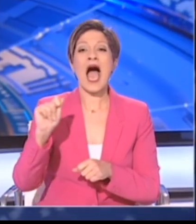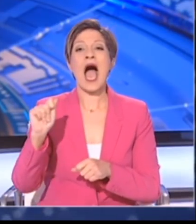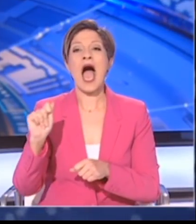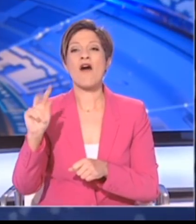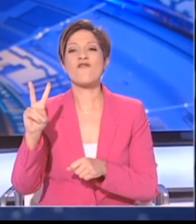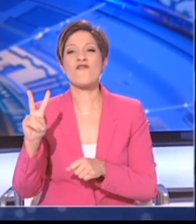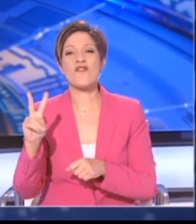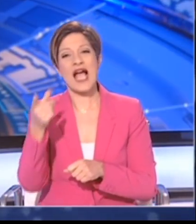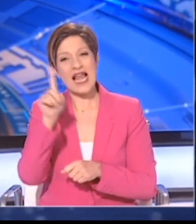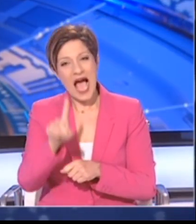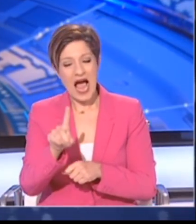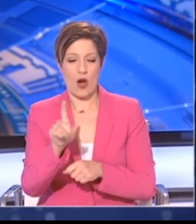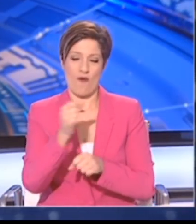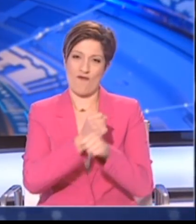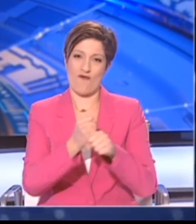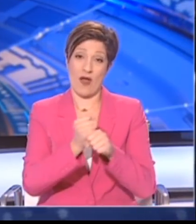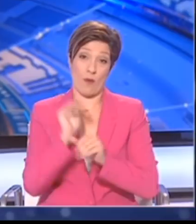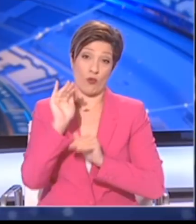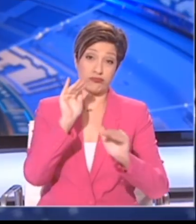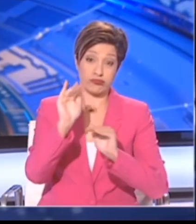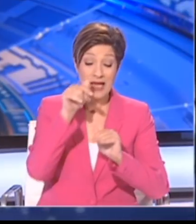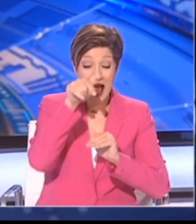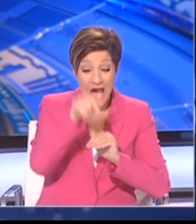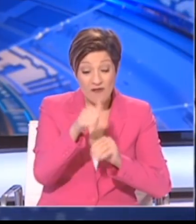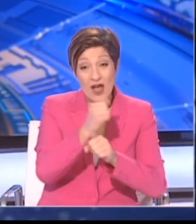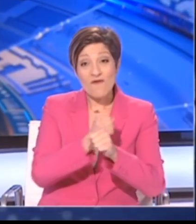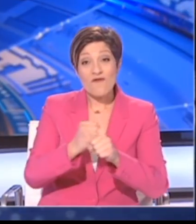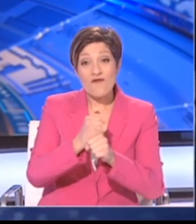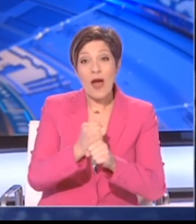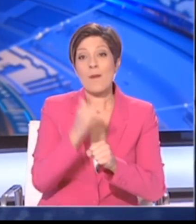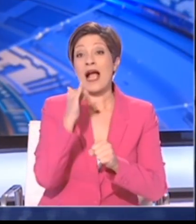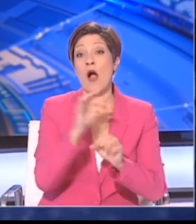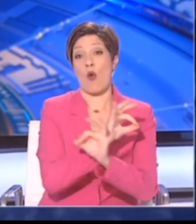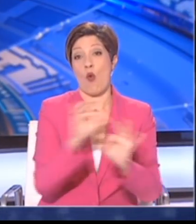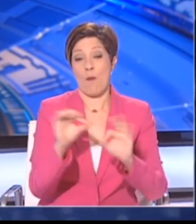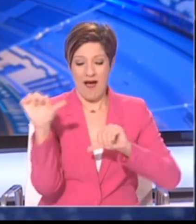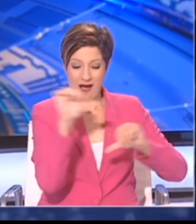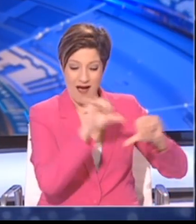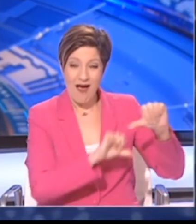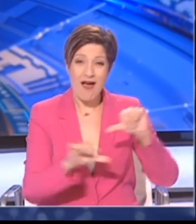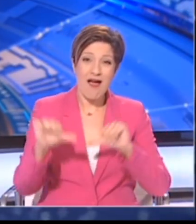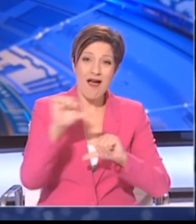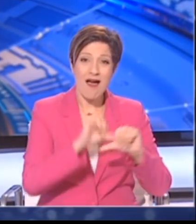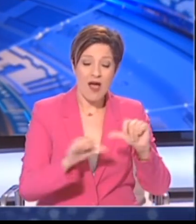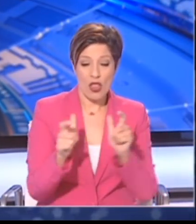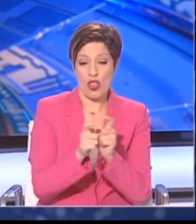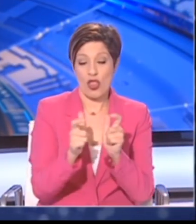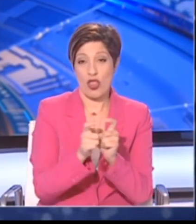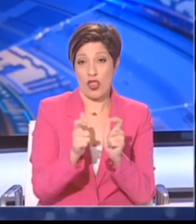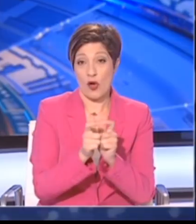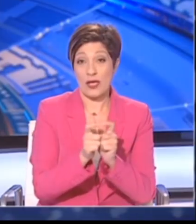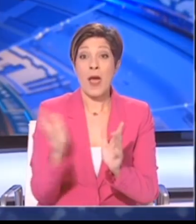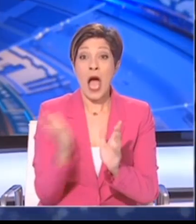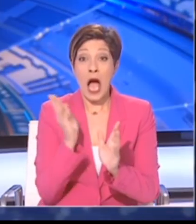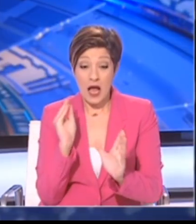έχουν τεθεί πάρα πολλές φορές ερωτήσεις βρίσκονται σε στάδιο κλινικών μελετών και η χορήγησή τους προϋποθέτει την